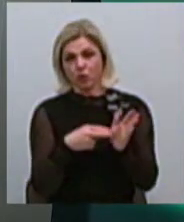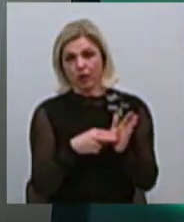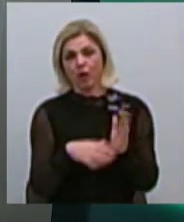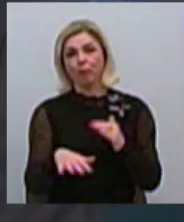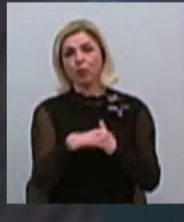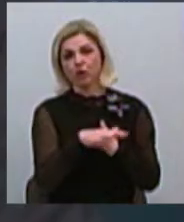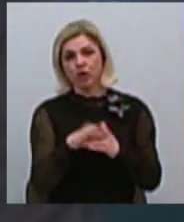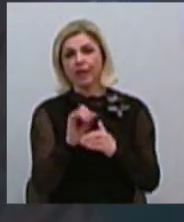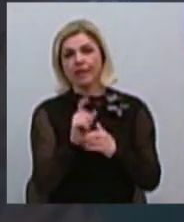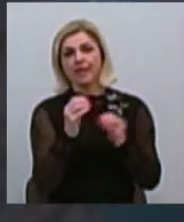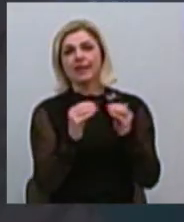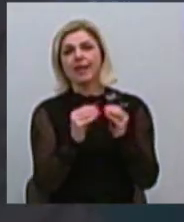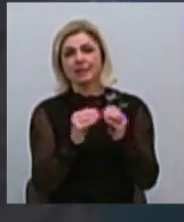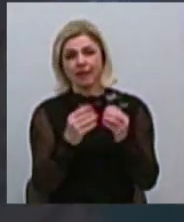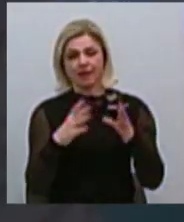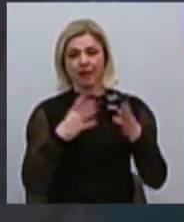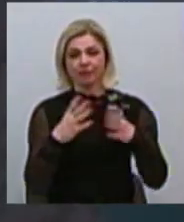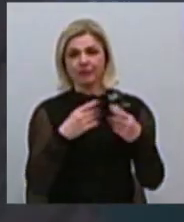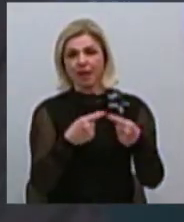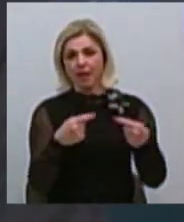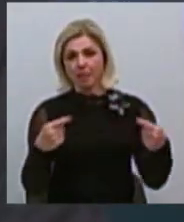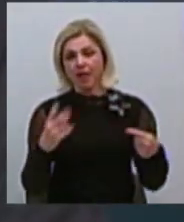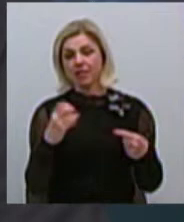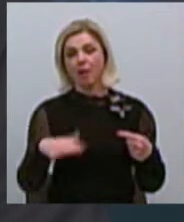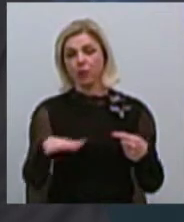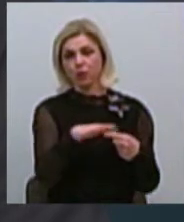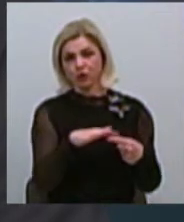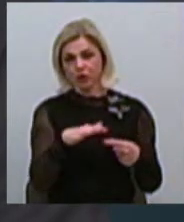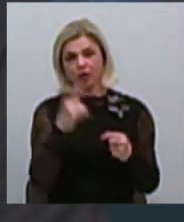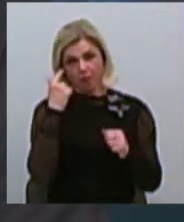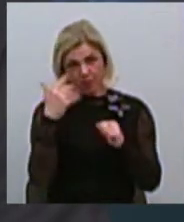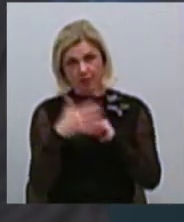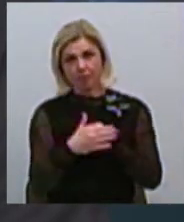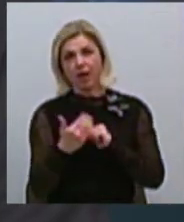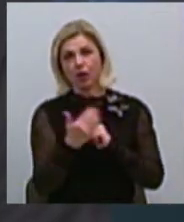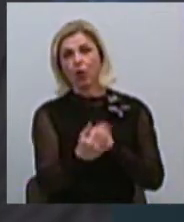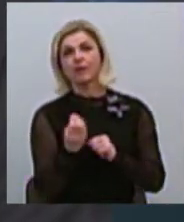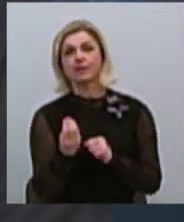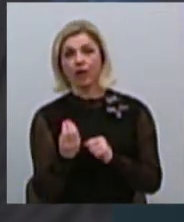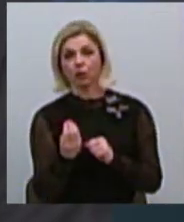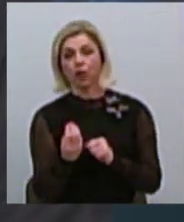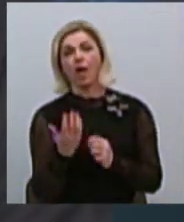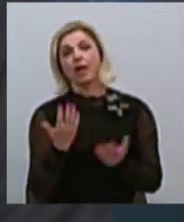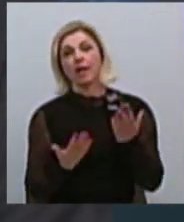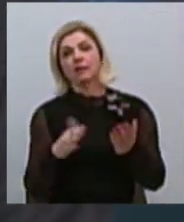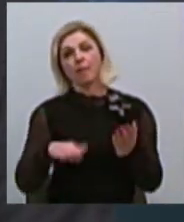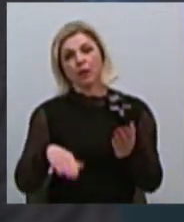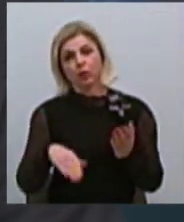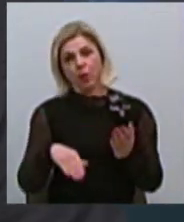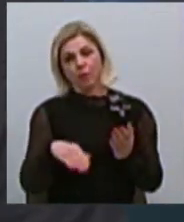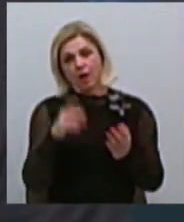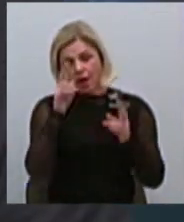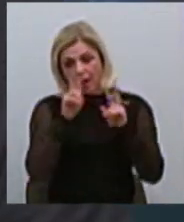площадка там із 10 елементів на такій-то площади, вот ми розуміємо її цену. І якщо ми потім с вами, да, аналізируя,